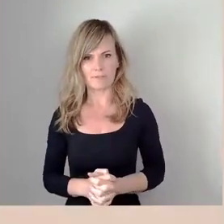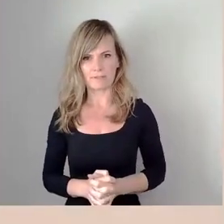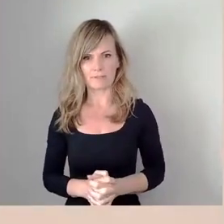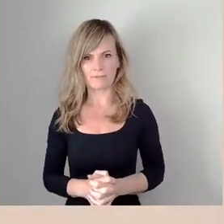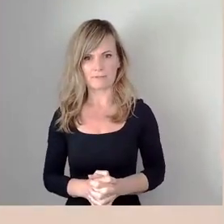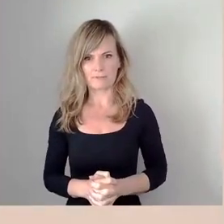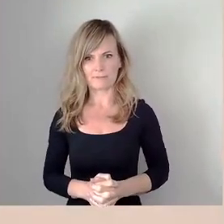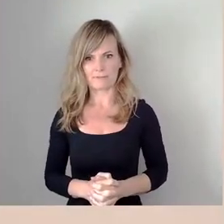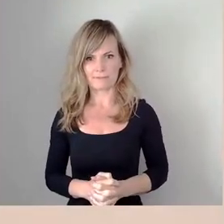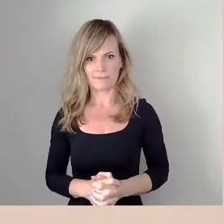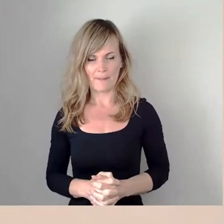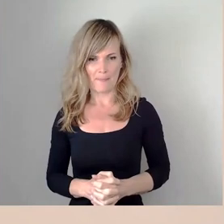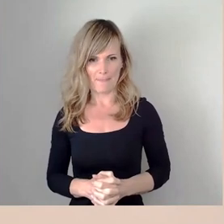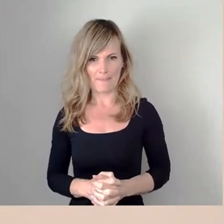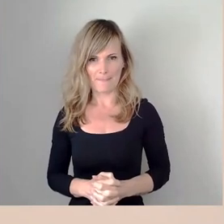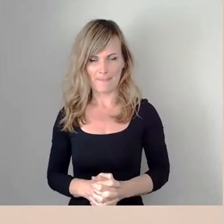Okay, wird man das nochmal?